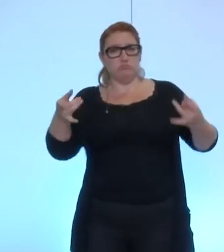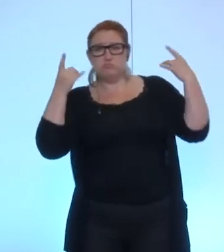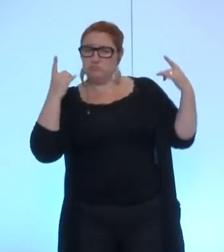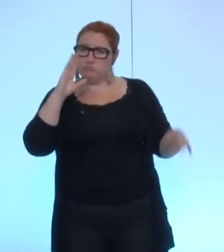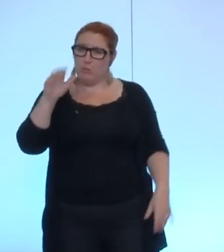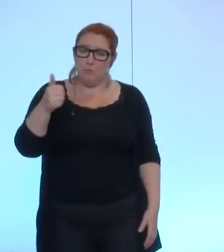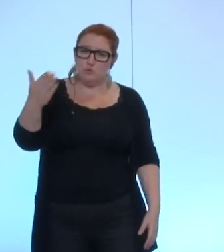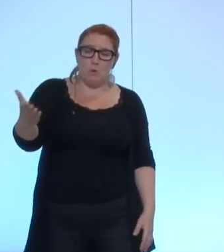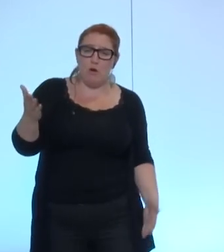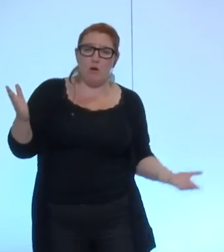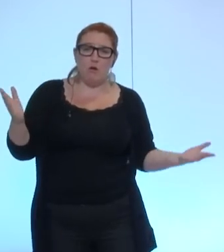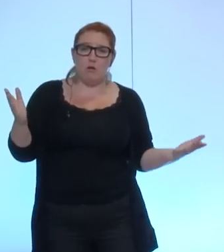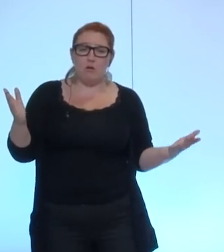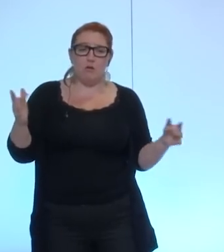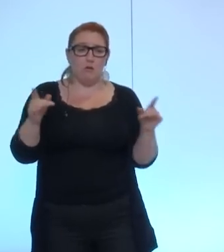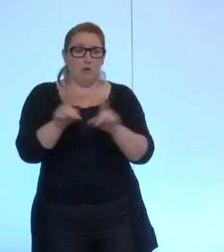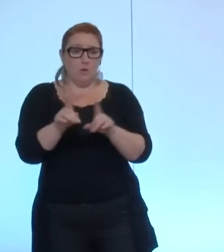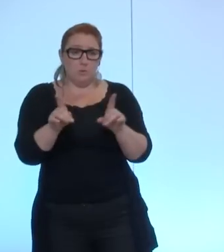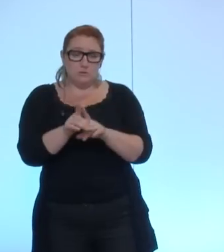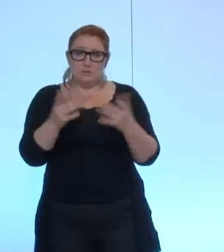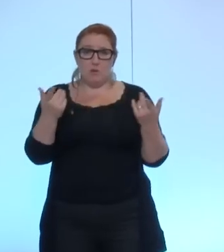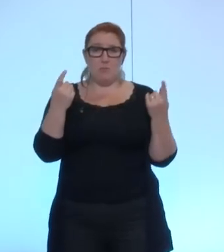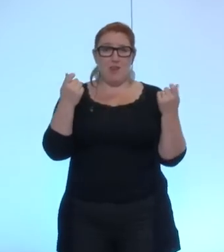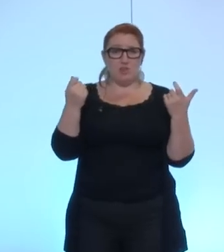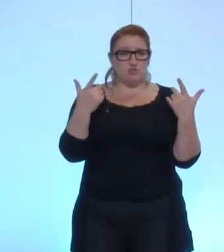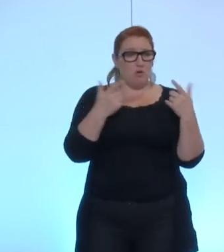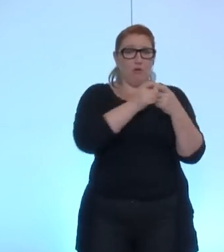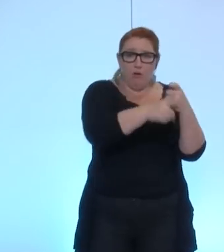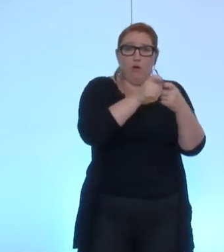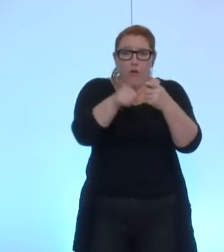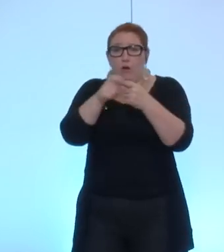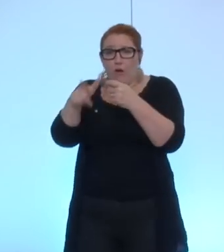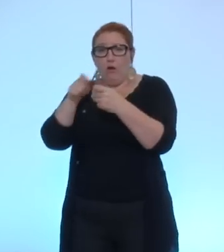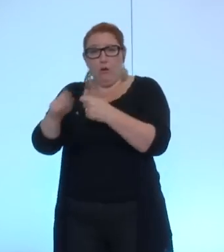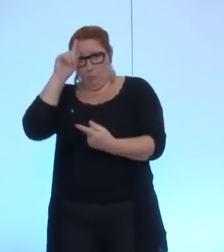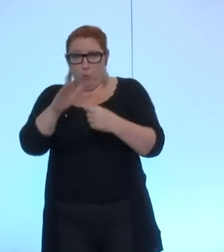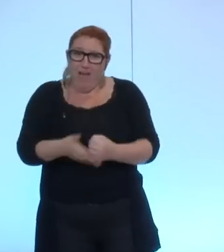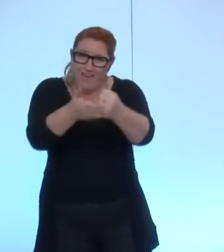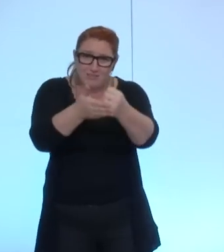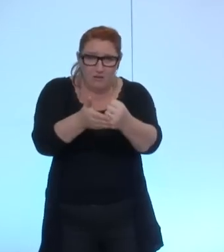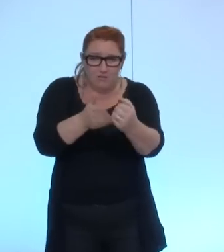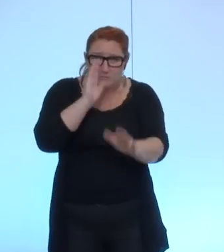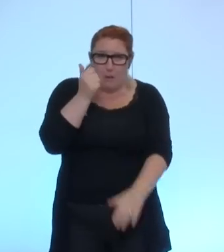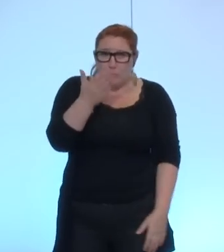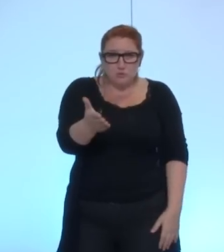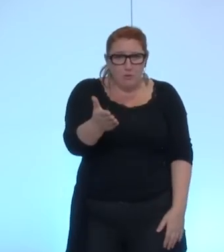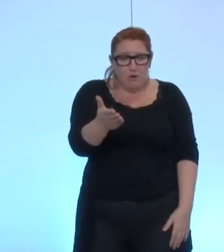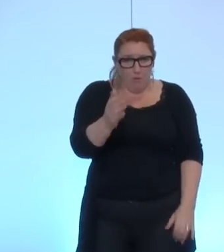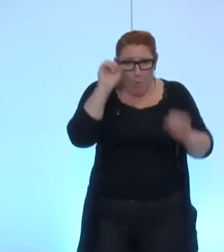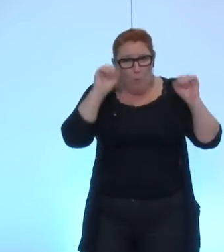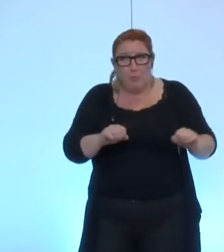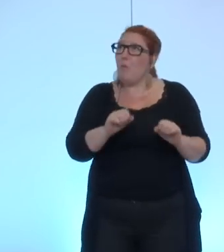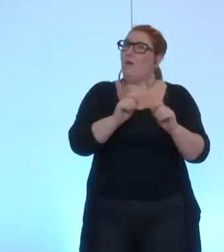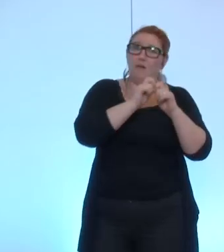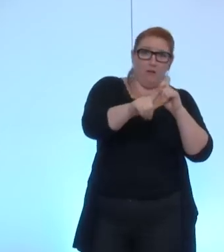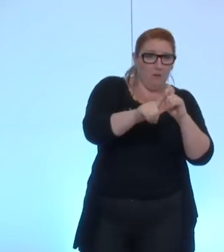de répartir et de distribuer de l'argent pour être à leur côté et faire émerger effectivement une